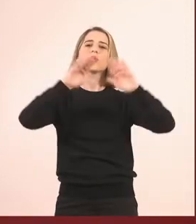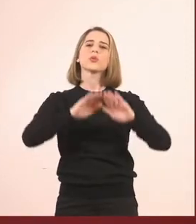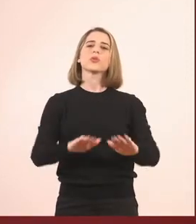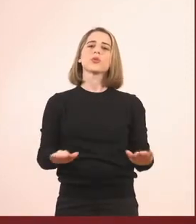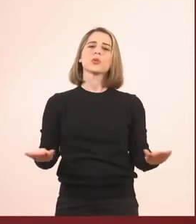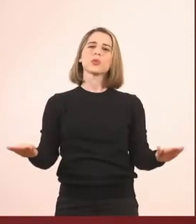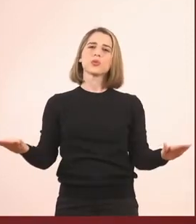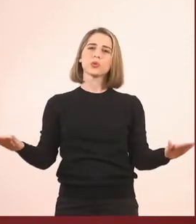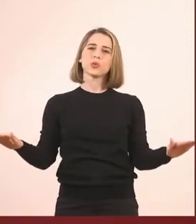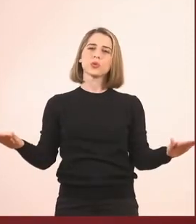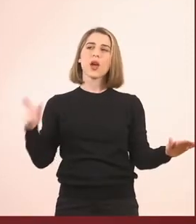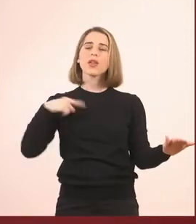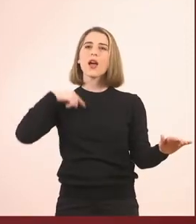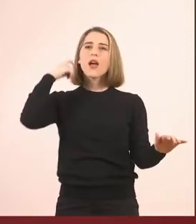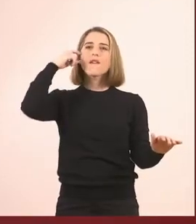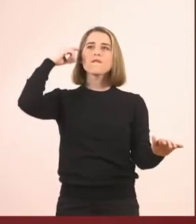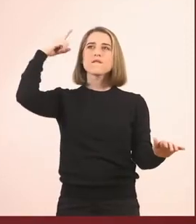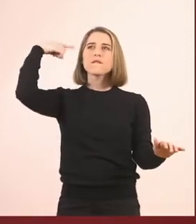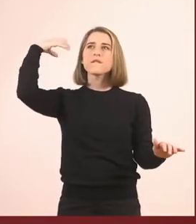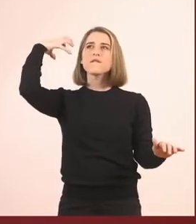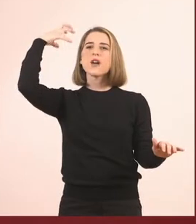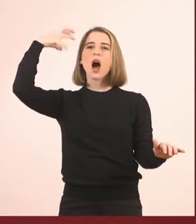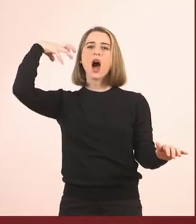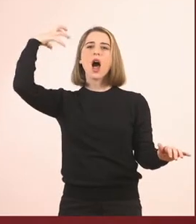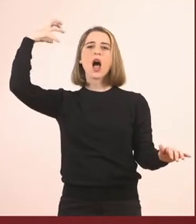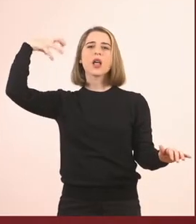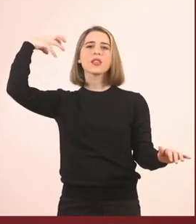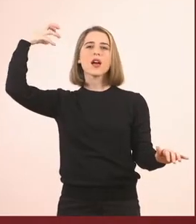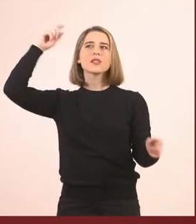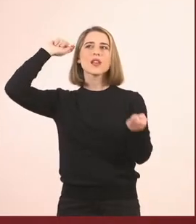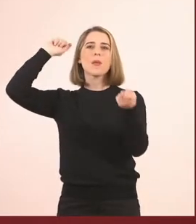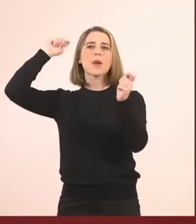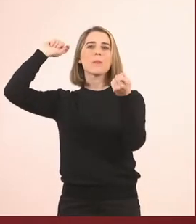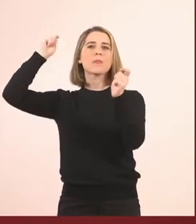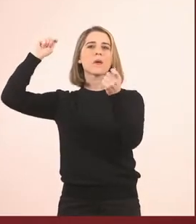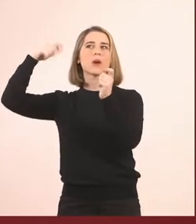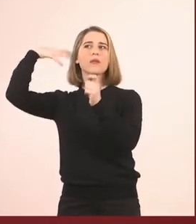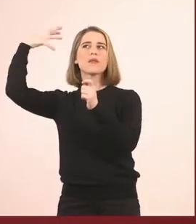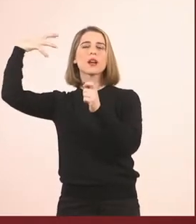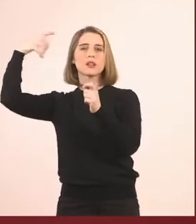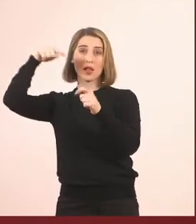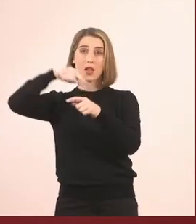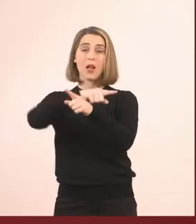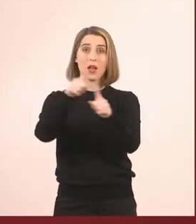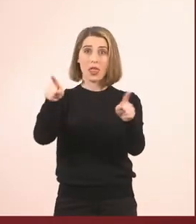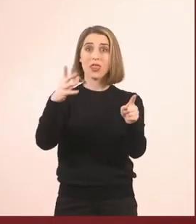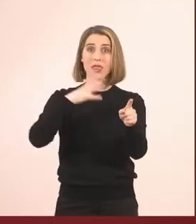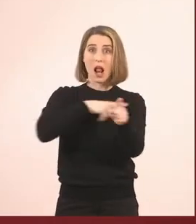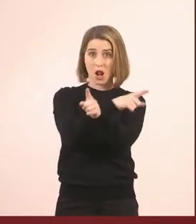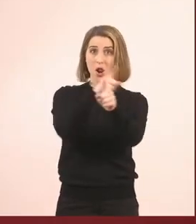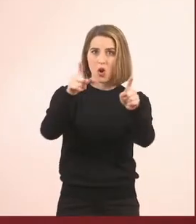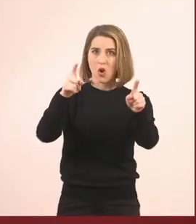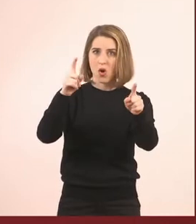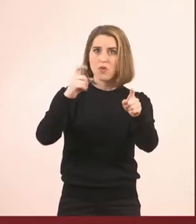Και να κλείσετε τα μάτια σας και να ακούτε εμένα. Θέλω να σκεφτείτε ότι